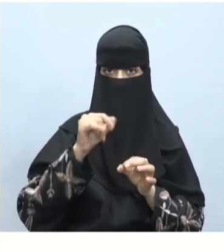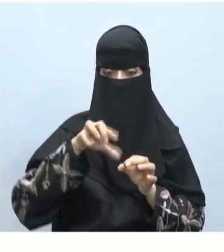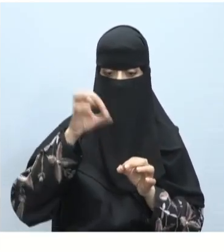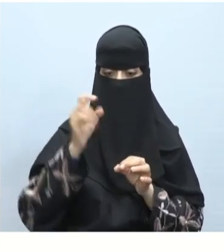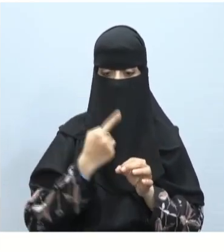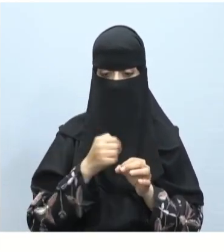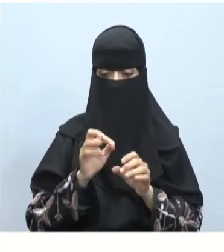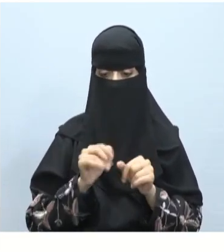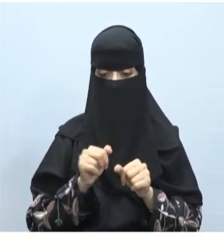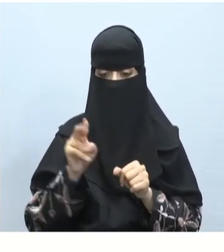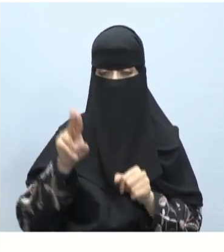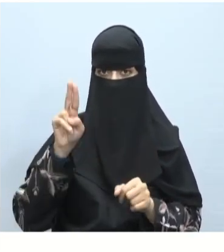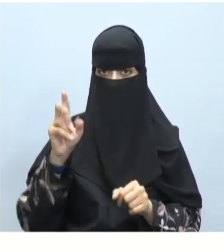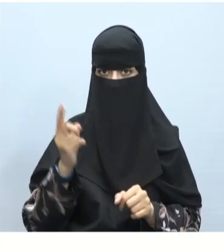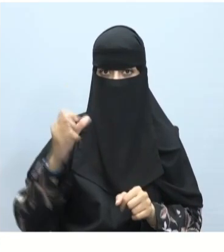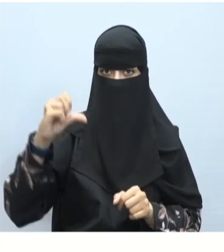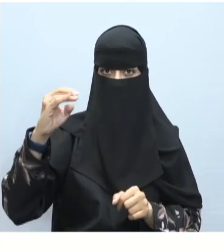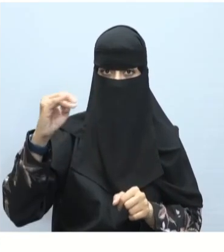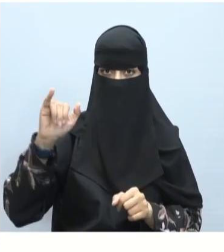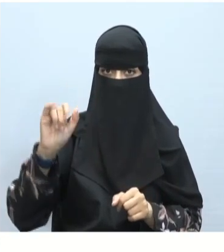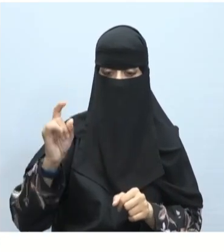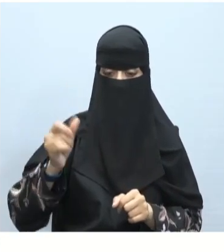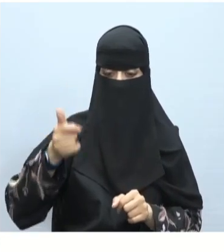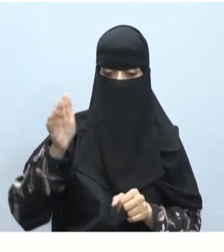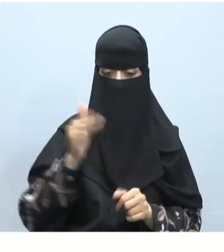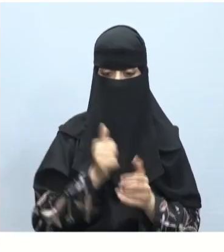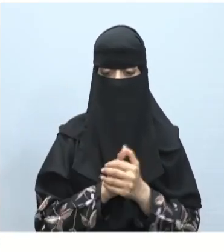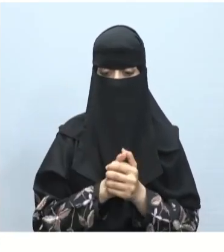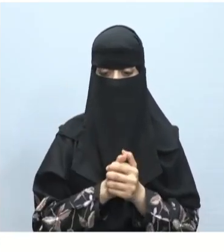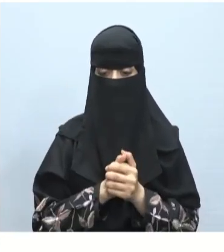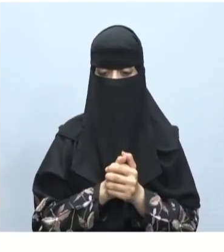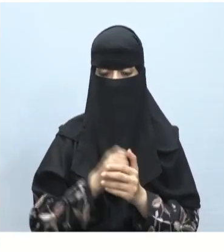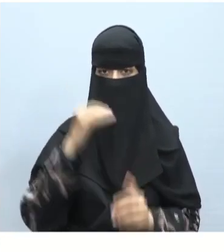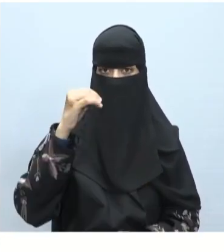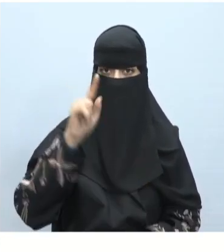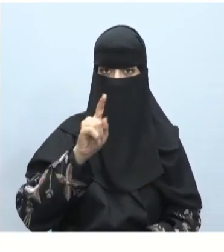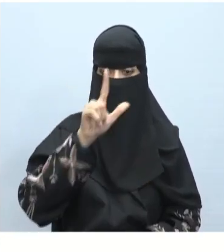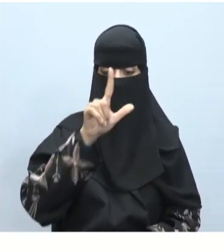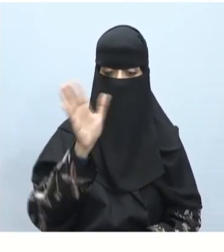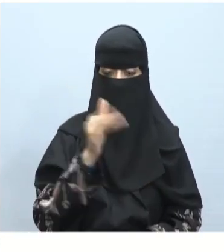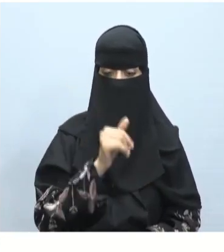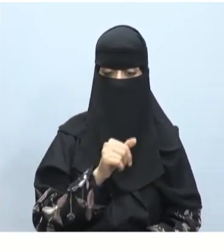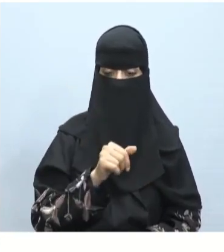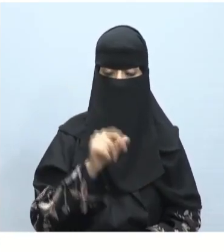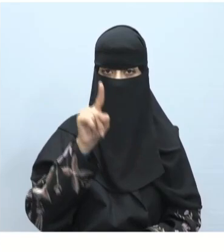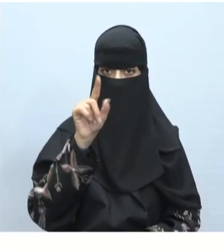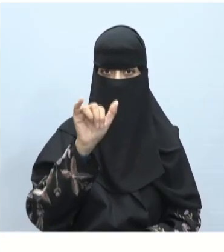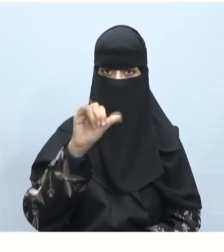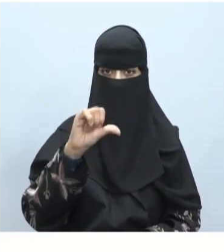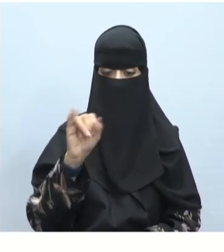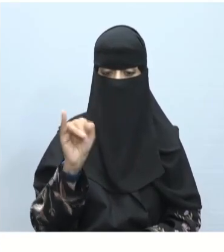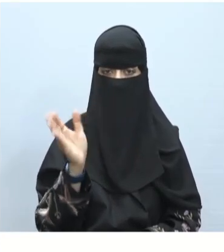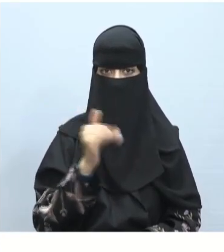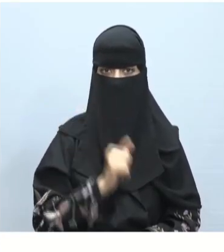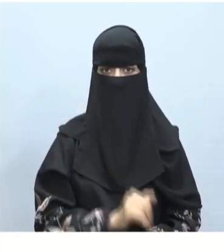الذي نريد ونقوم بكتابة باستخدام لوحة المفاتيح لكتابة النص الذي نريد